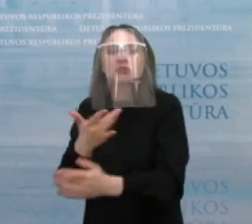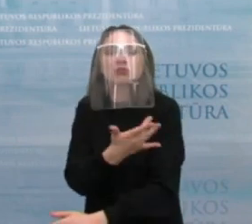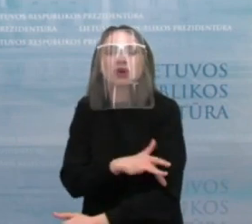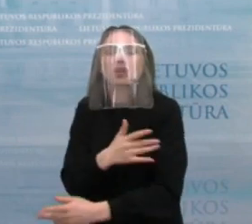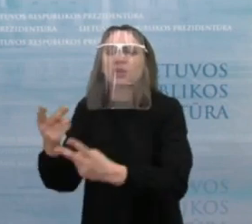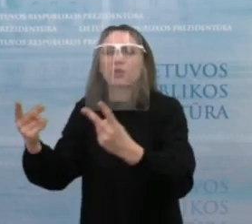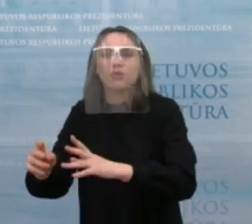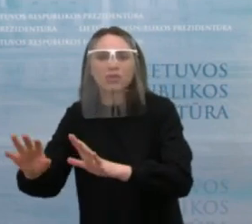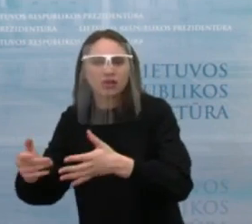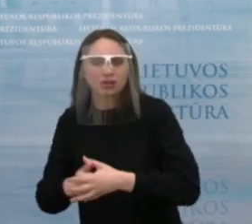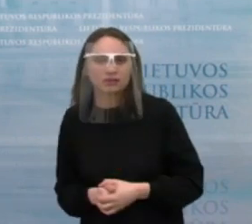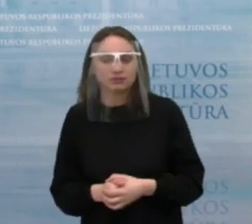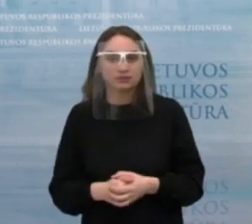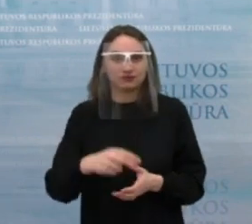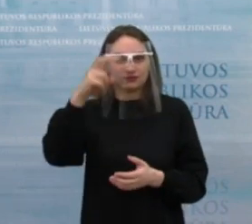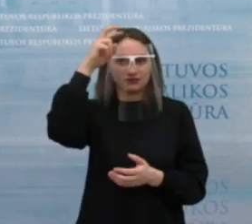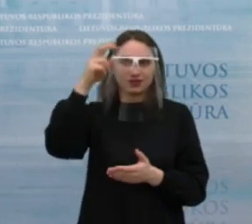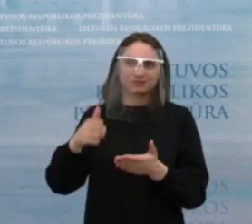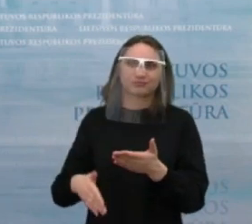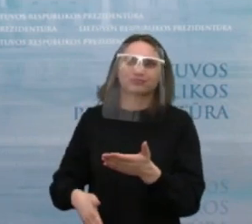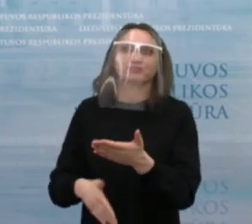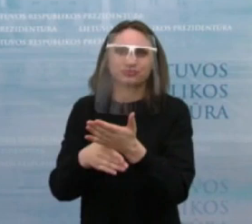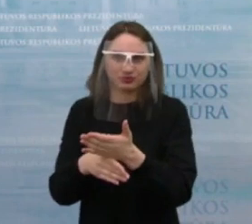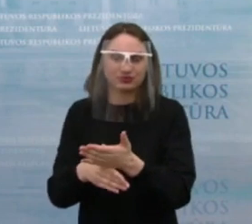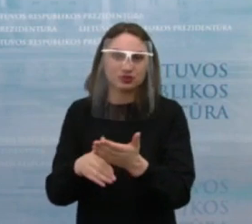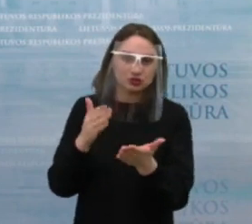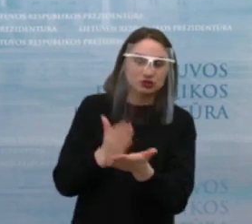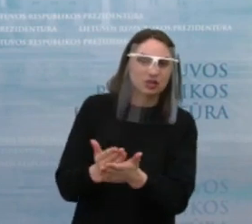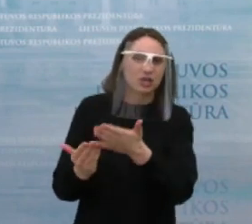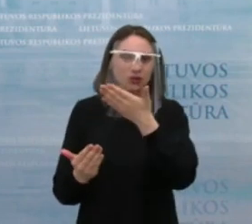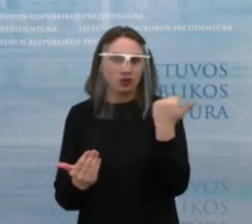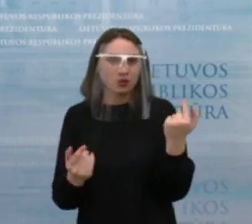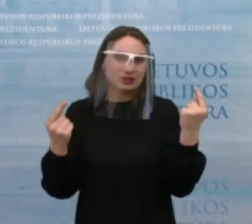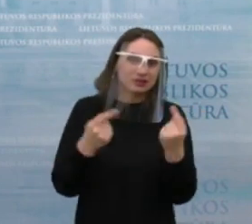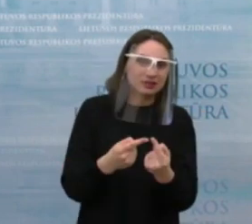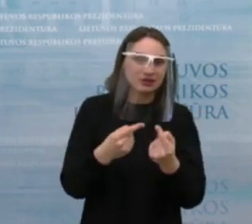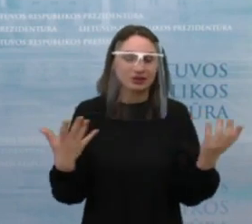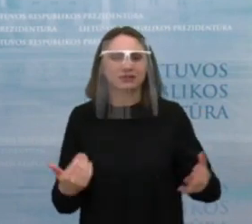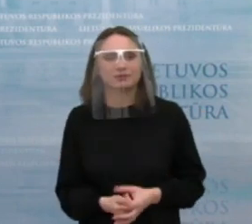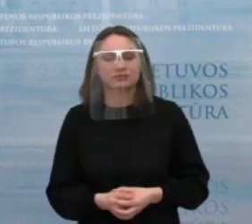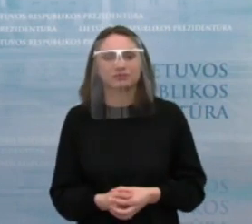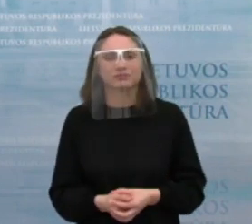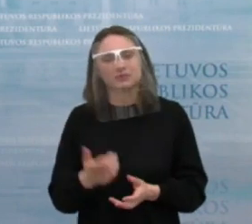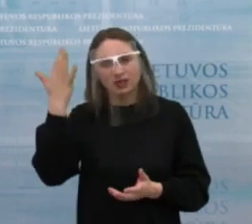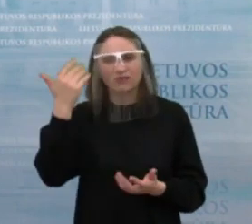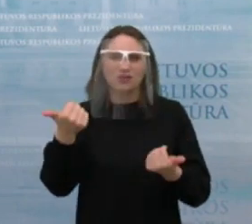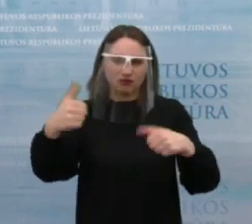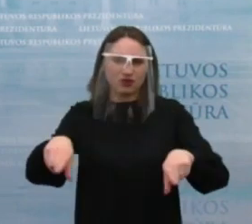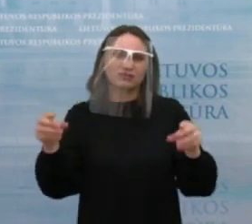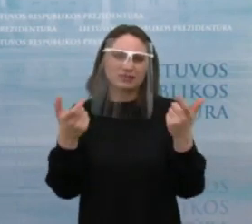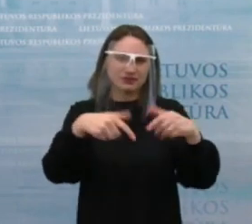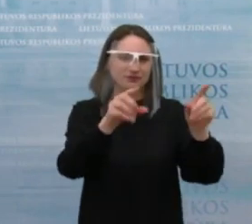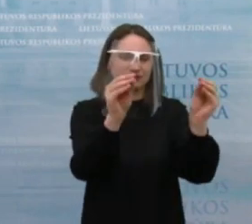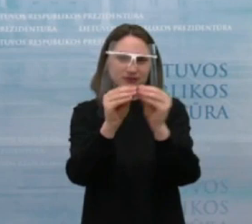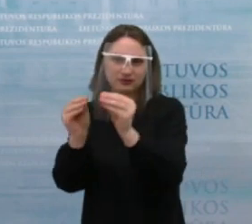šiandiena yra didžiausias ir kaip valstybė tą poreikį atliepia. Tai manome, kad panašių principų savivaldybėse turėtų būti taip pat keliamas